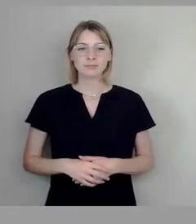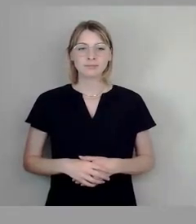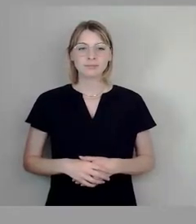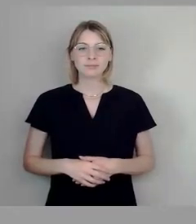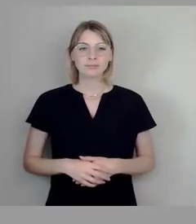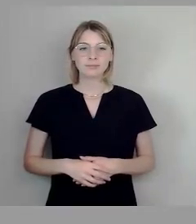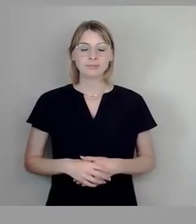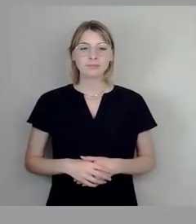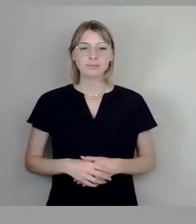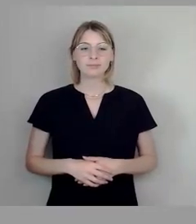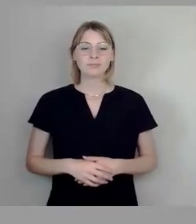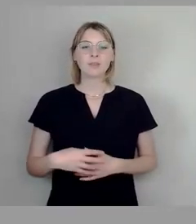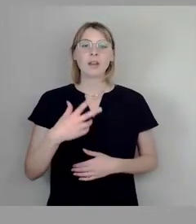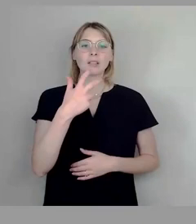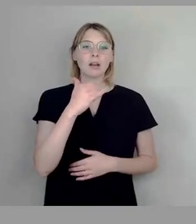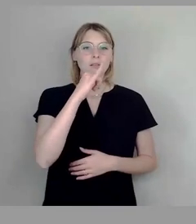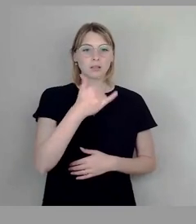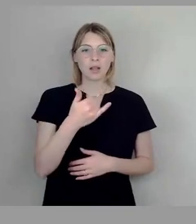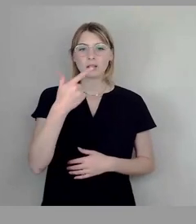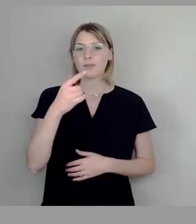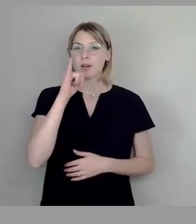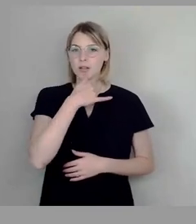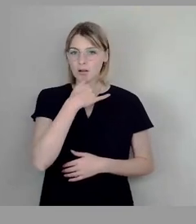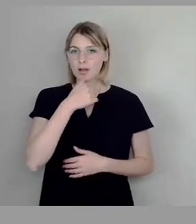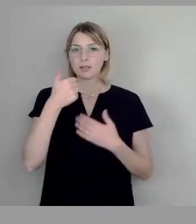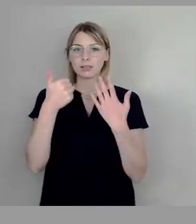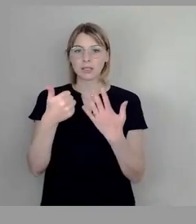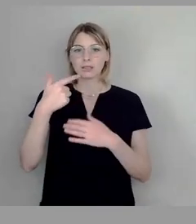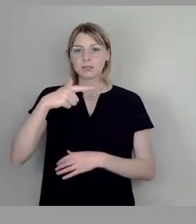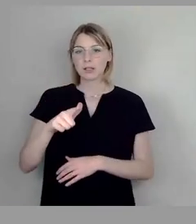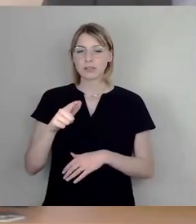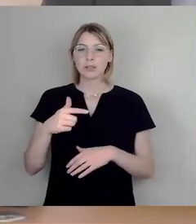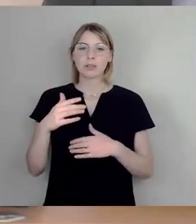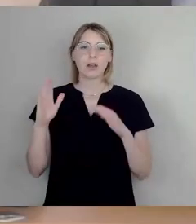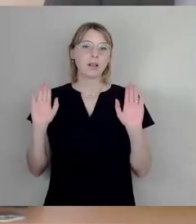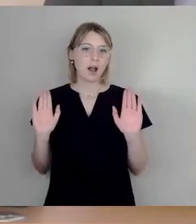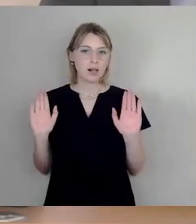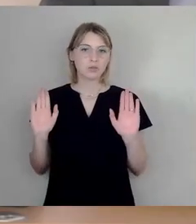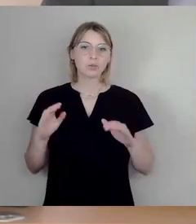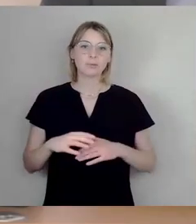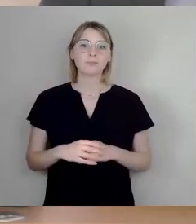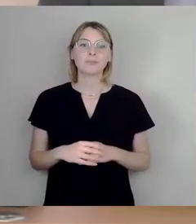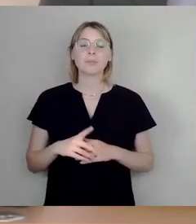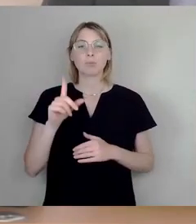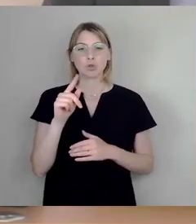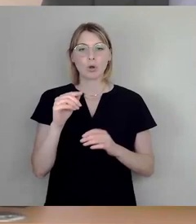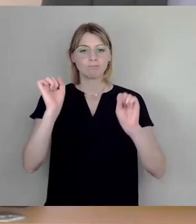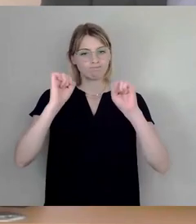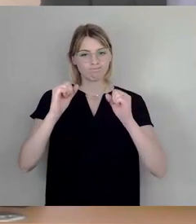30 Ja-Stimmen, 2 Nein, bei 26 Enthaltungen, so beschlossen.